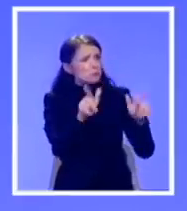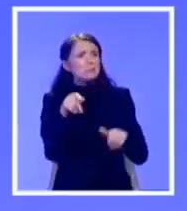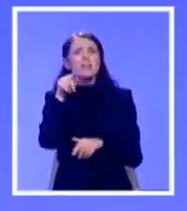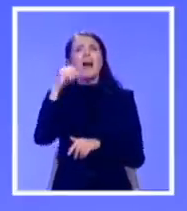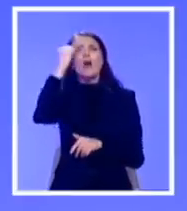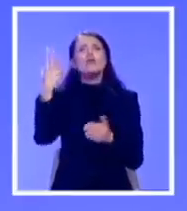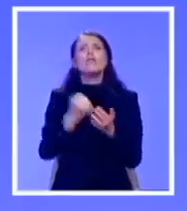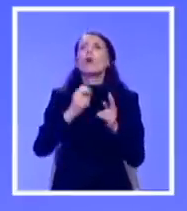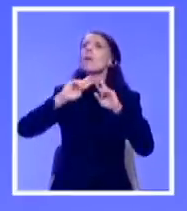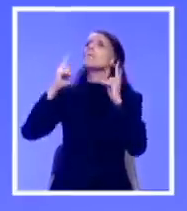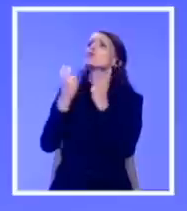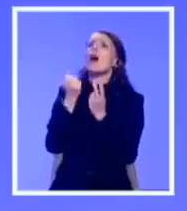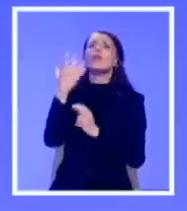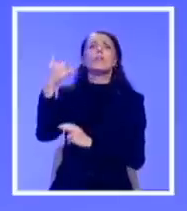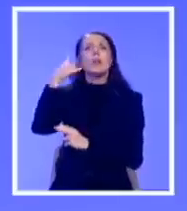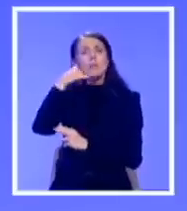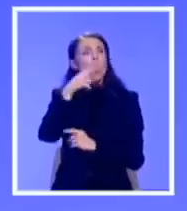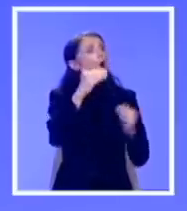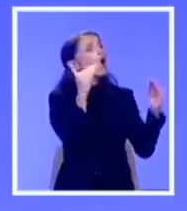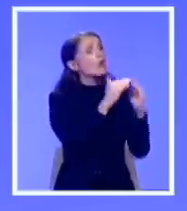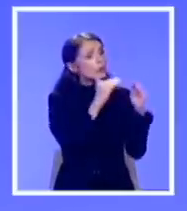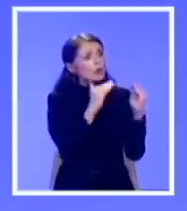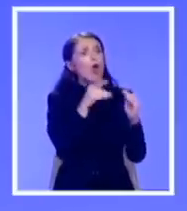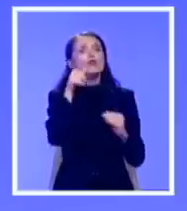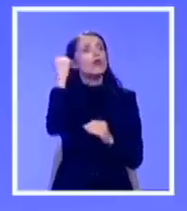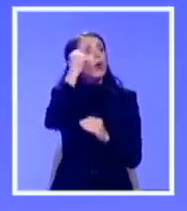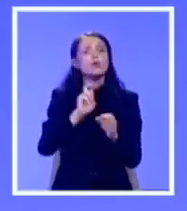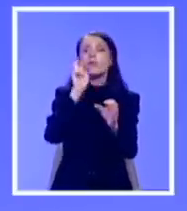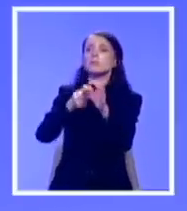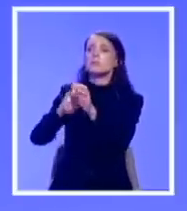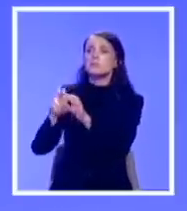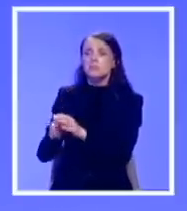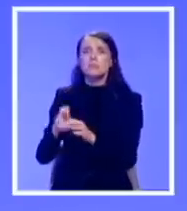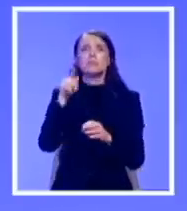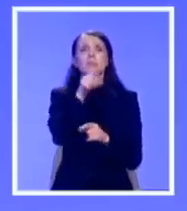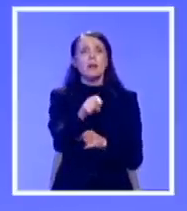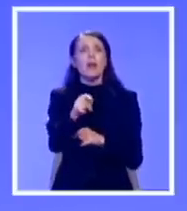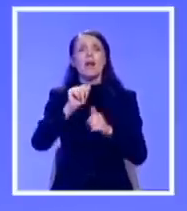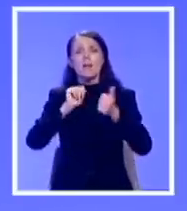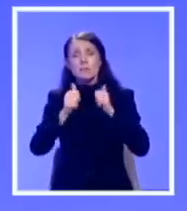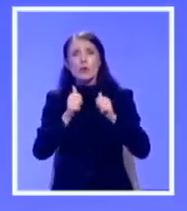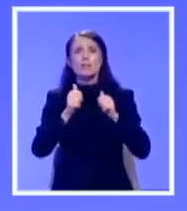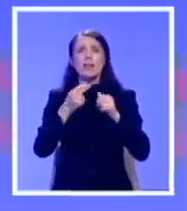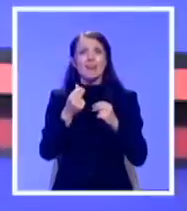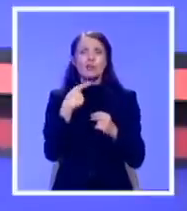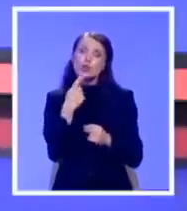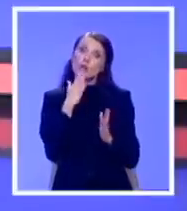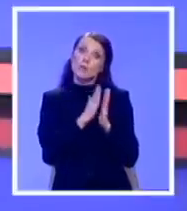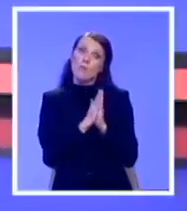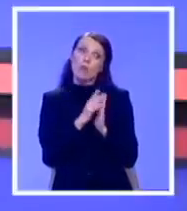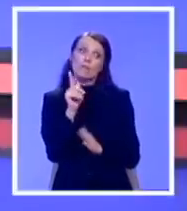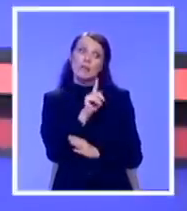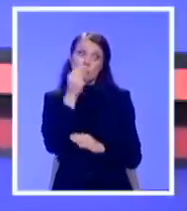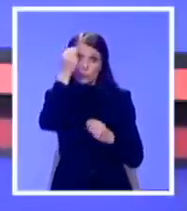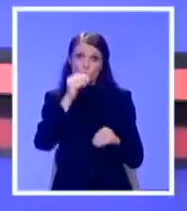Složio se sa učlanjenjem Kosova u međunarodne sportske, finansijske i sve druge institucije. poštujete pravila o predstavljanju? A to je? Nemojte da